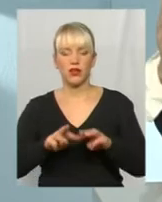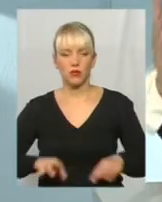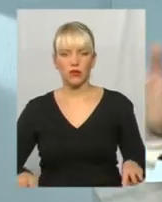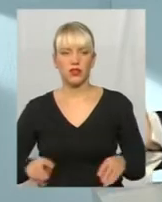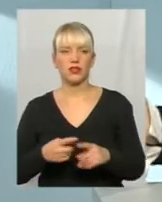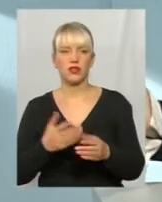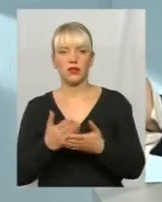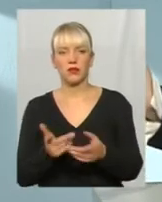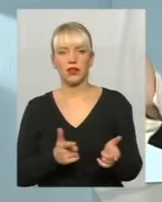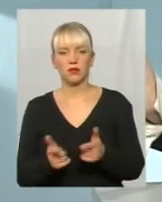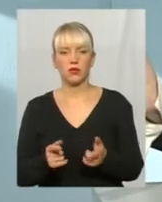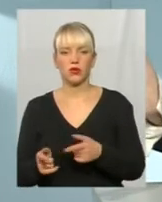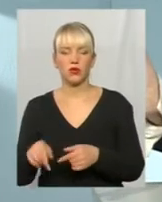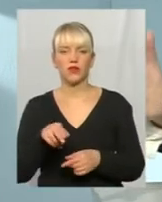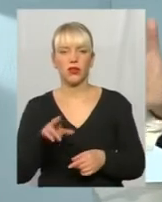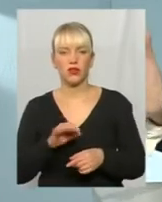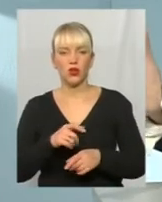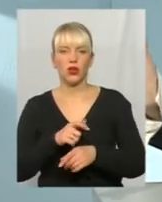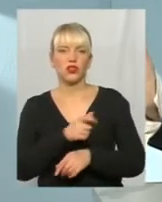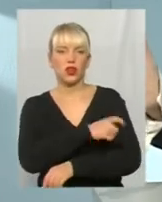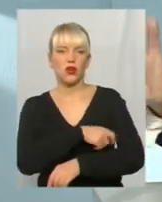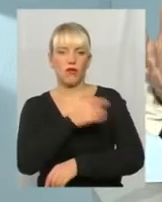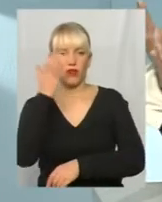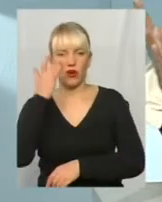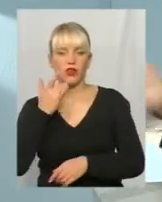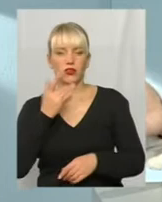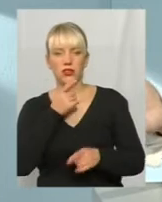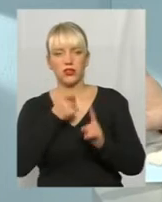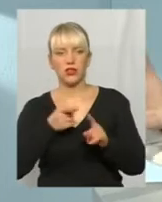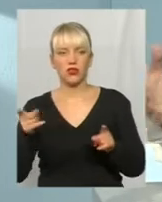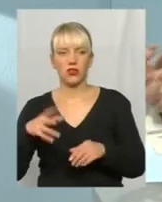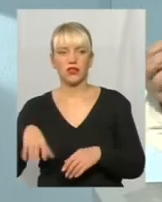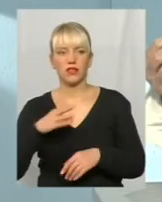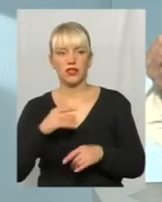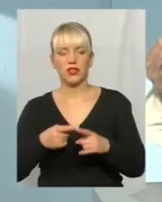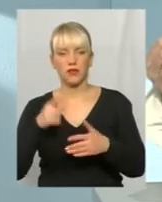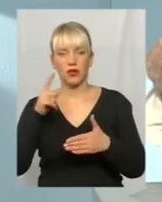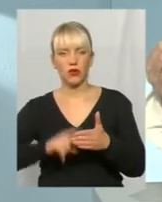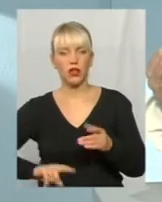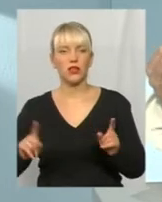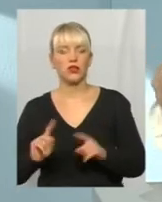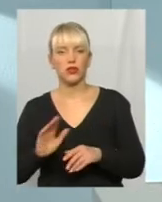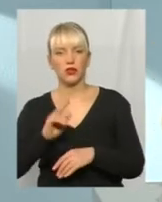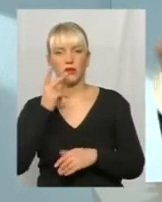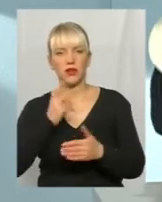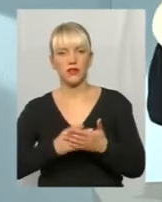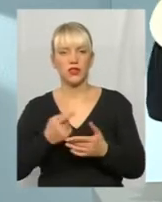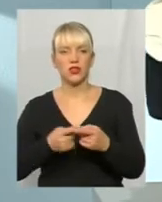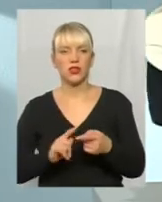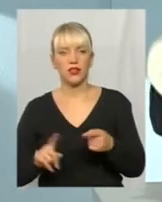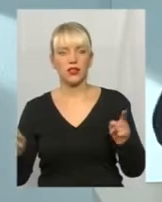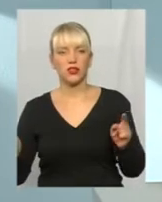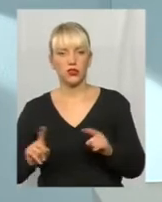підготовка до чергового літнього сезону. От всі переконалися, що, незважаючи на те, що,